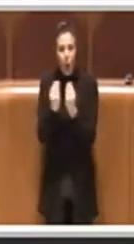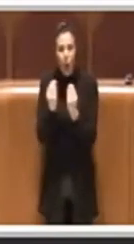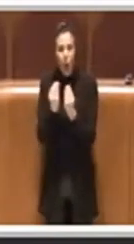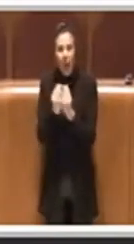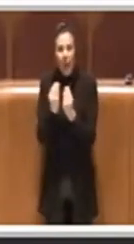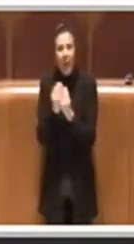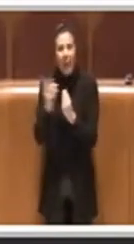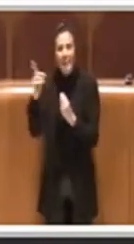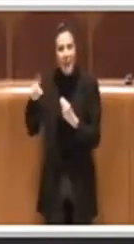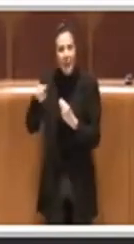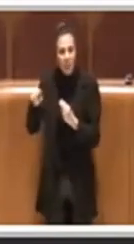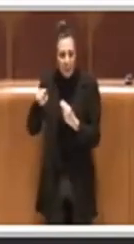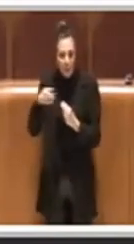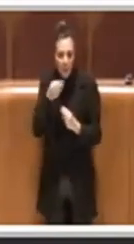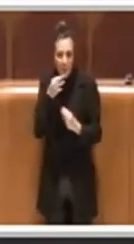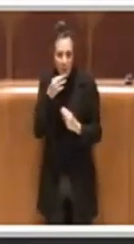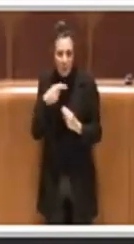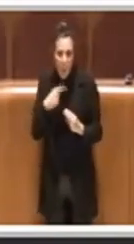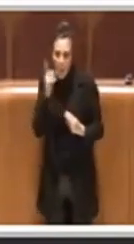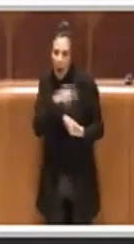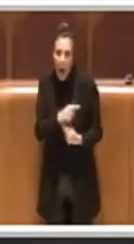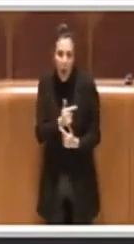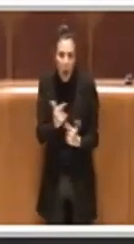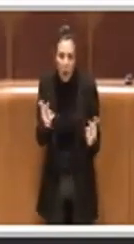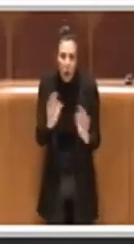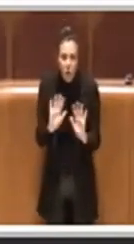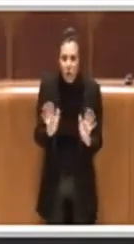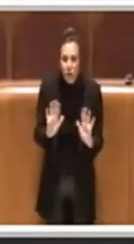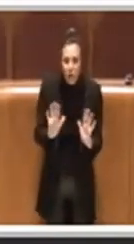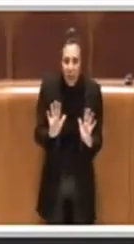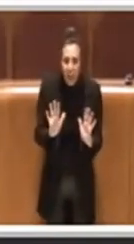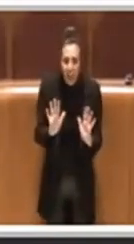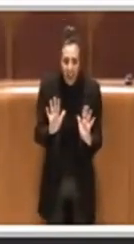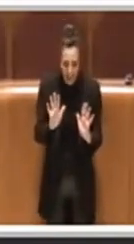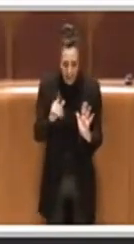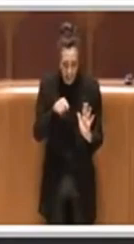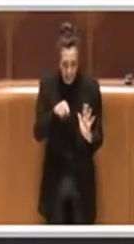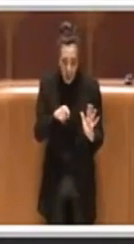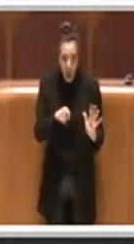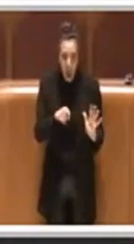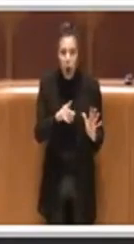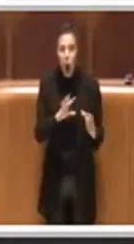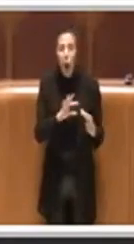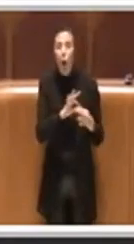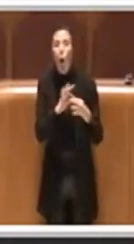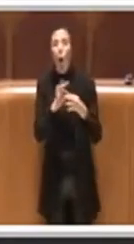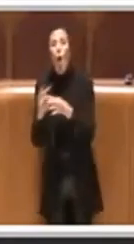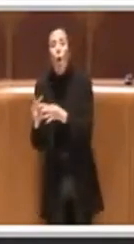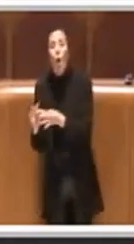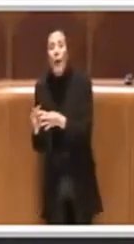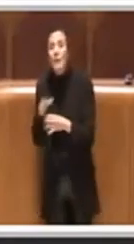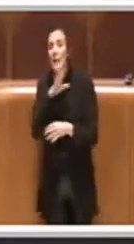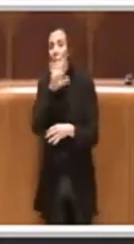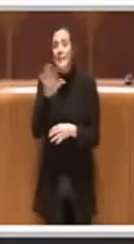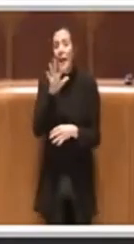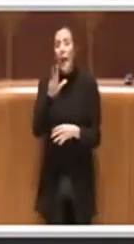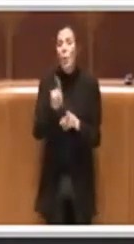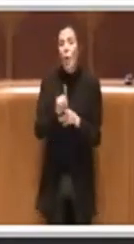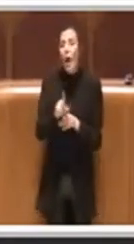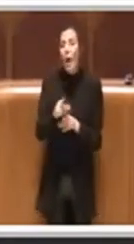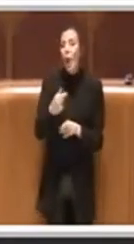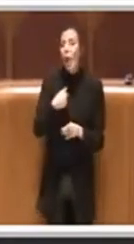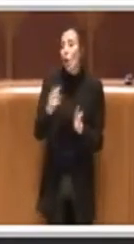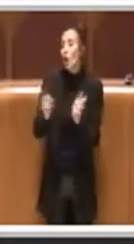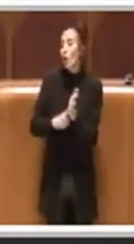vediamo che ci sia questa correlazione del diritto al cibo solo se sia al lavoro, no, non è così.